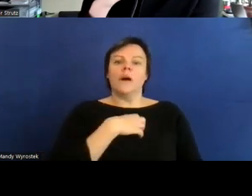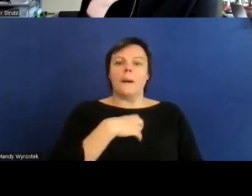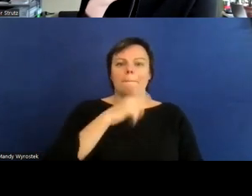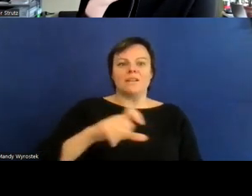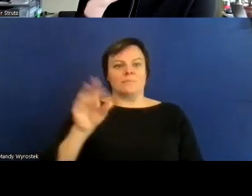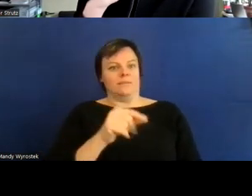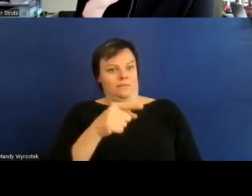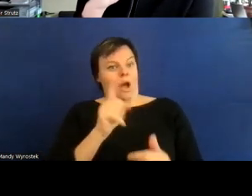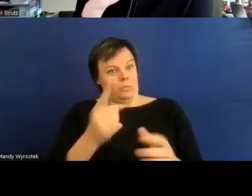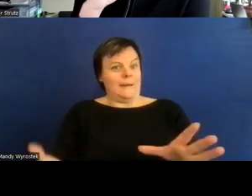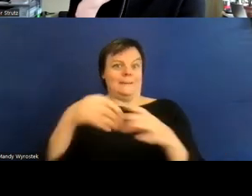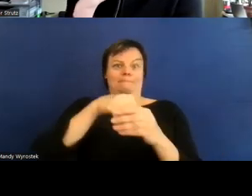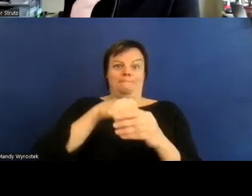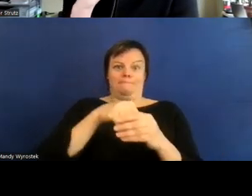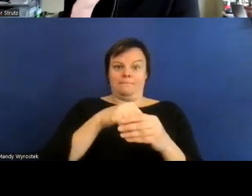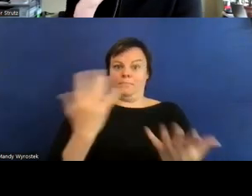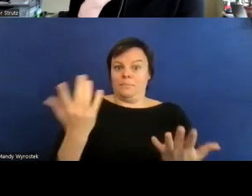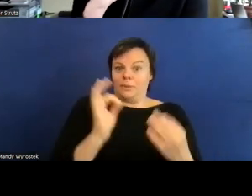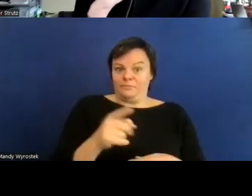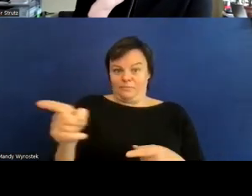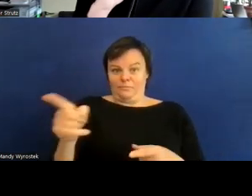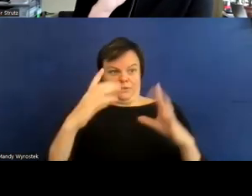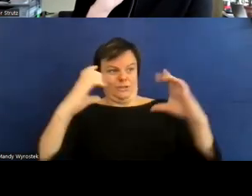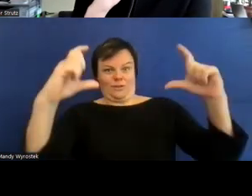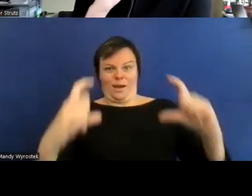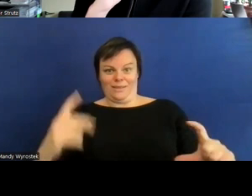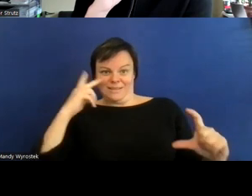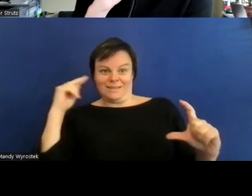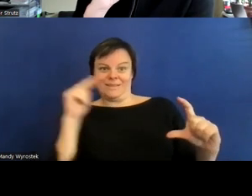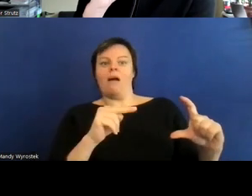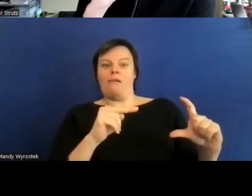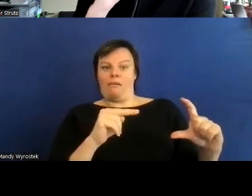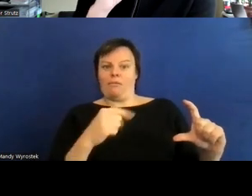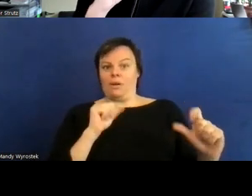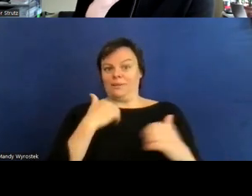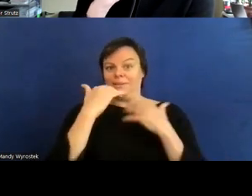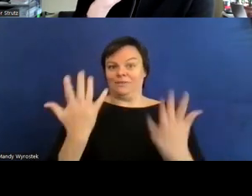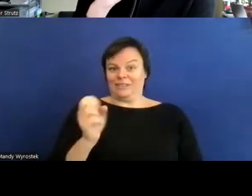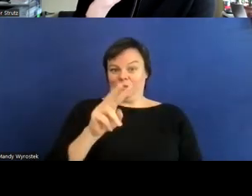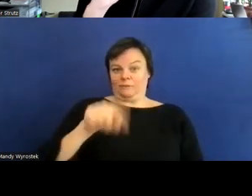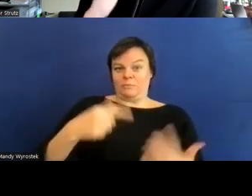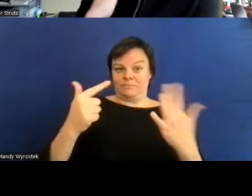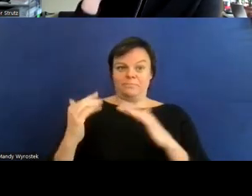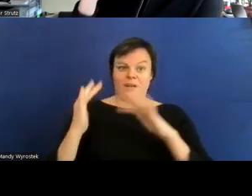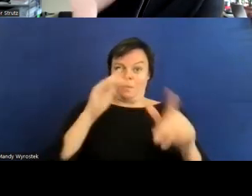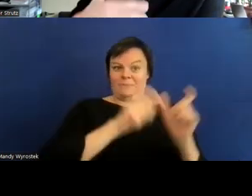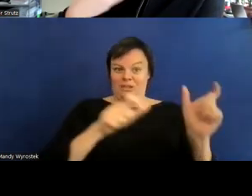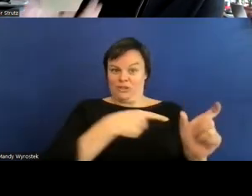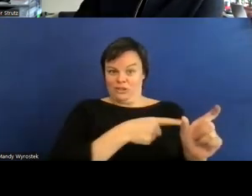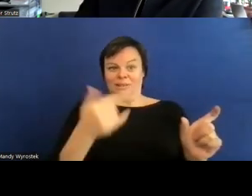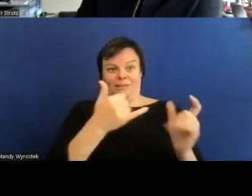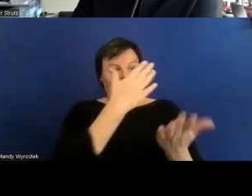12,7 millionen menschen sich jetzt unterteilen in 7,5 millionen menschen die mit einer wirklich quasi mit einer